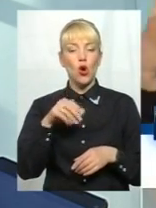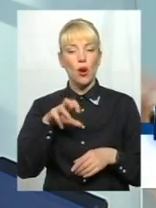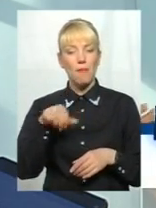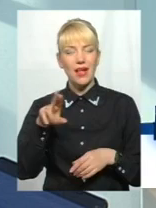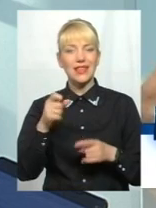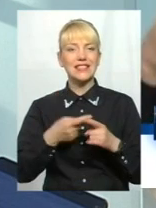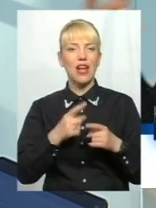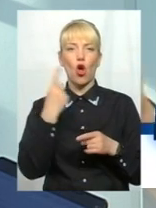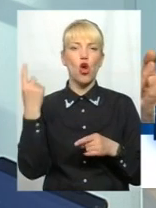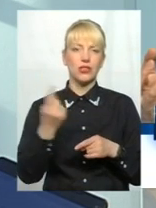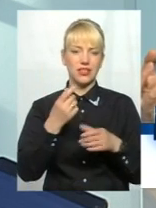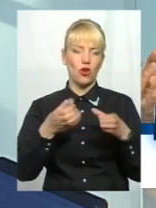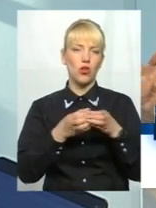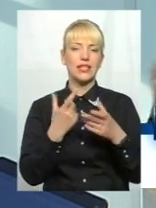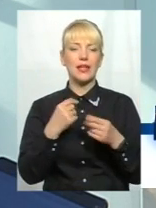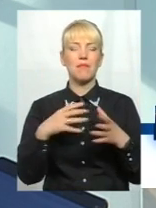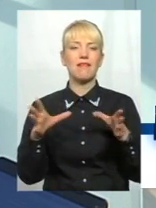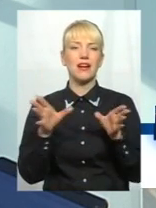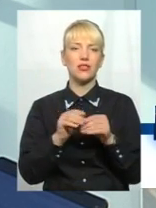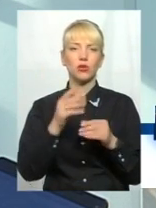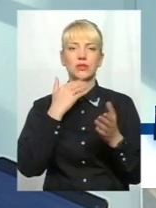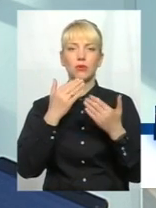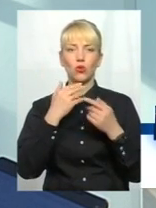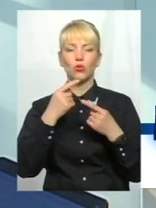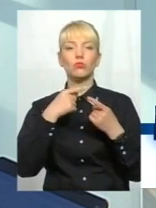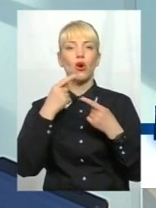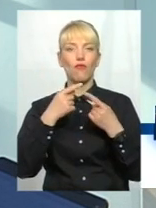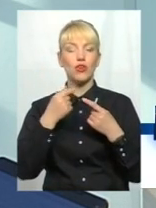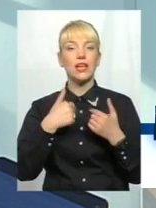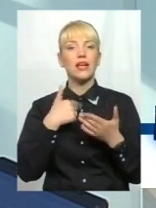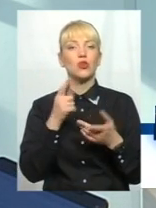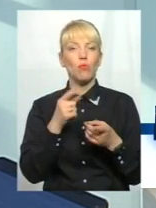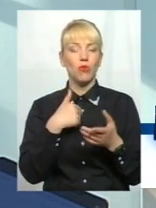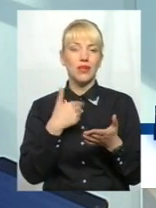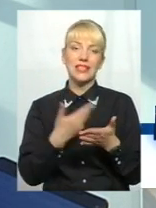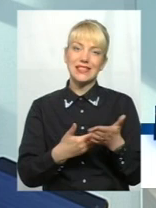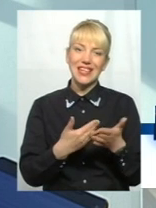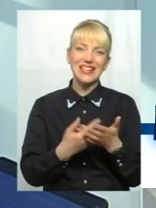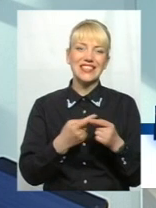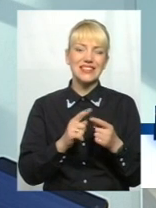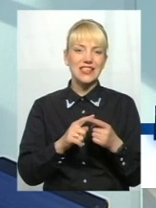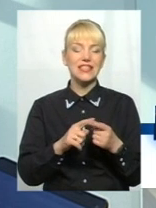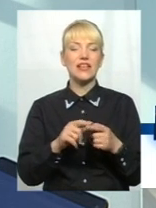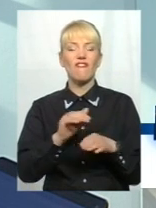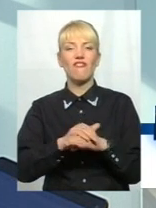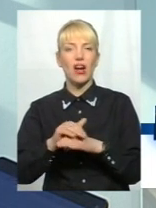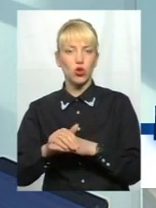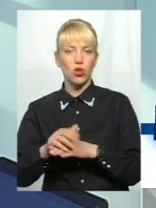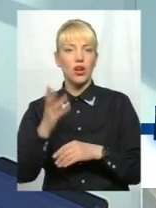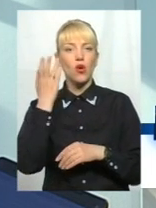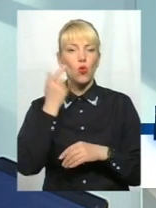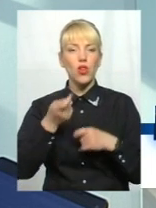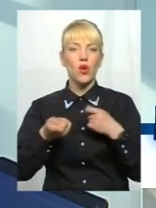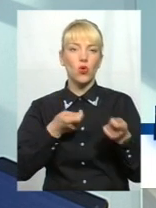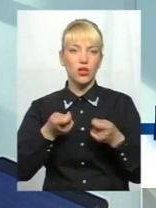знаємо, спілкуємося, збираємося разом і так далі. Тому, мені здається, оці суб'єктивні фактори, коли, на жаль, урядовці